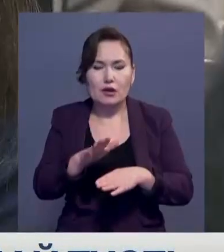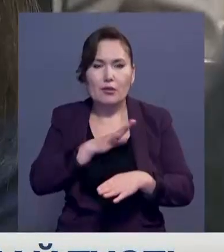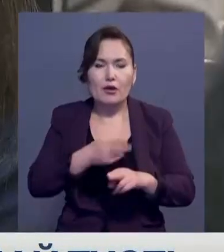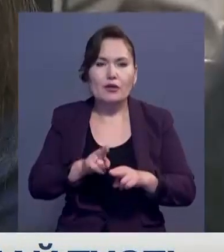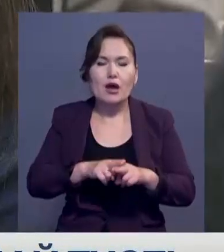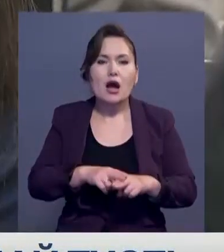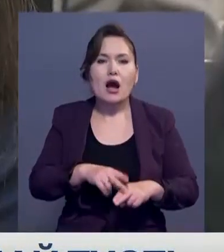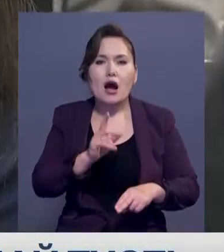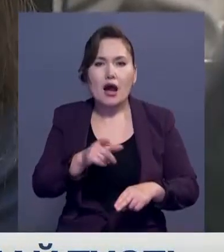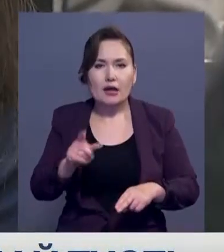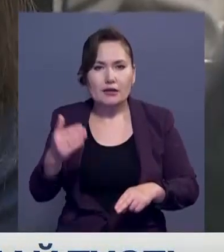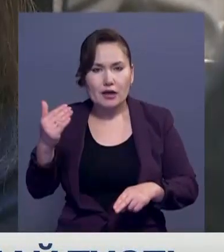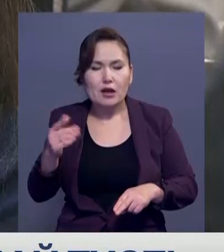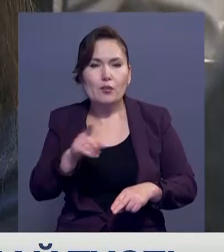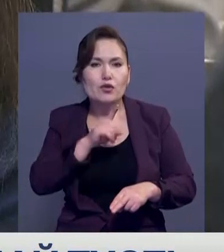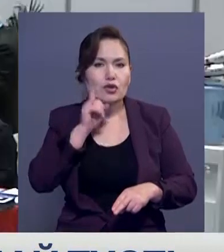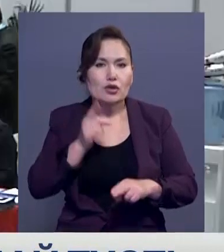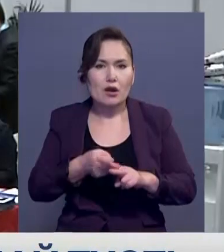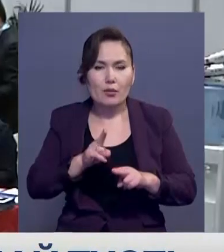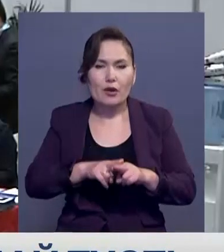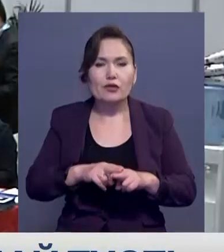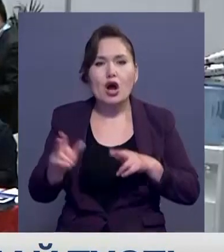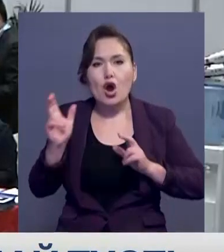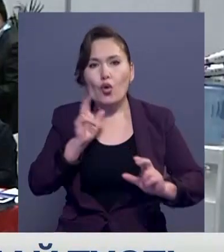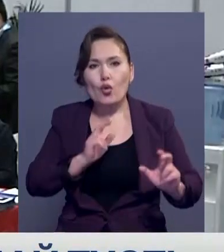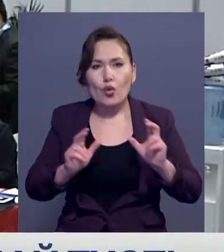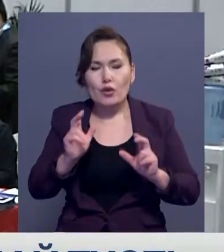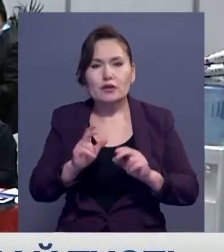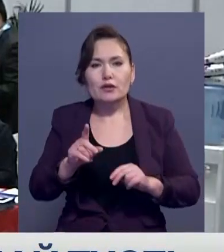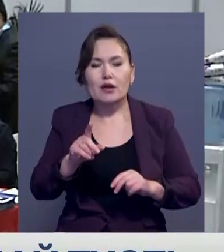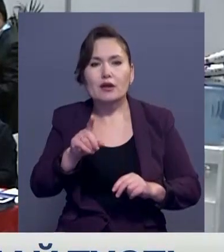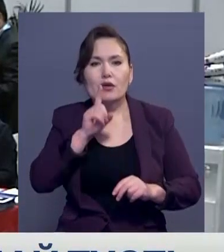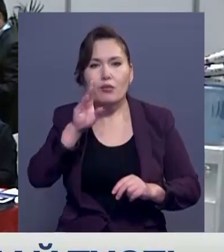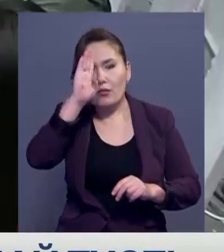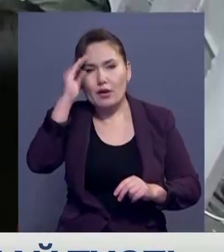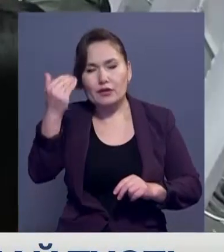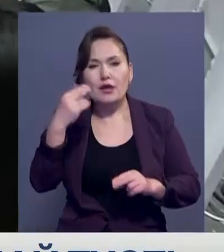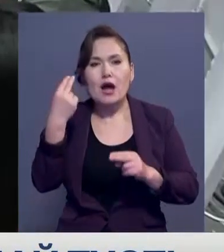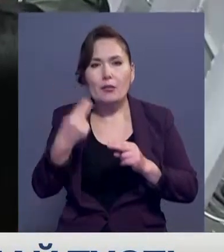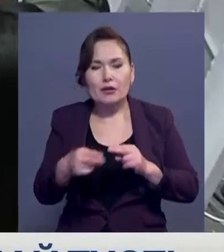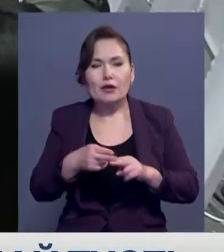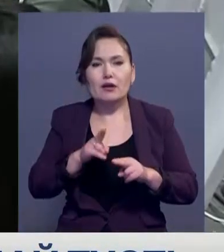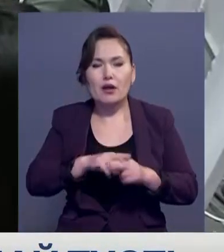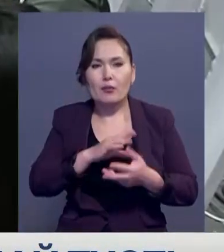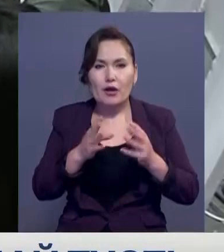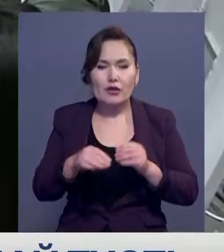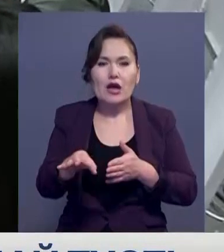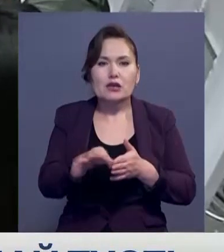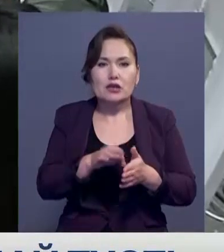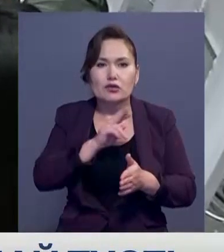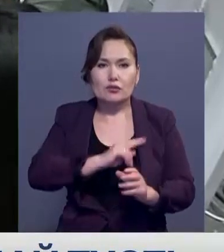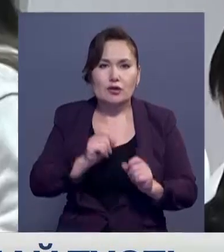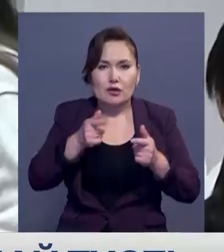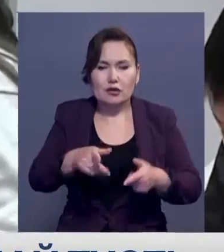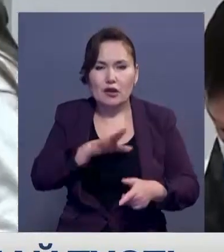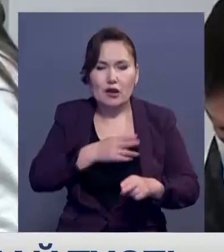Миллиондағын құрдастар мен ғатар Чауа Хуинда бейл университеттегі оқуын бітерді. Ол алдынала тағылымдамадан өтіп бірден жұмысқа шықты.